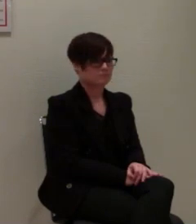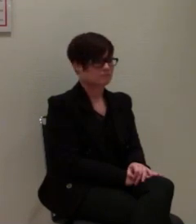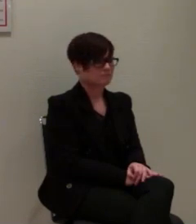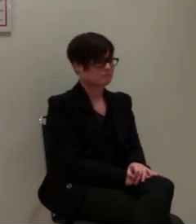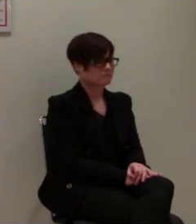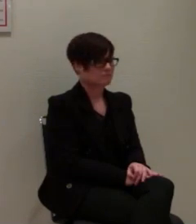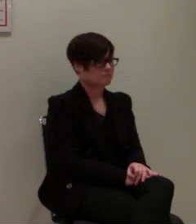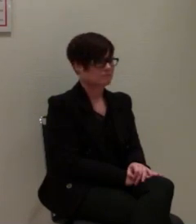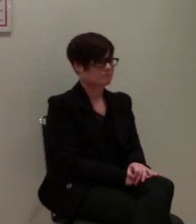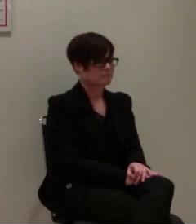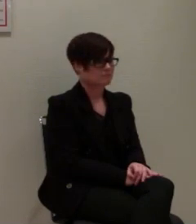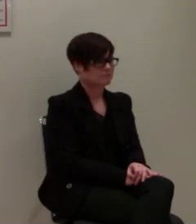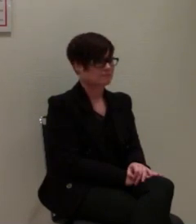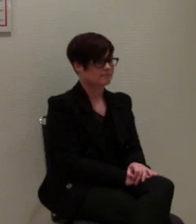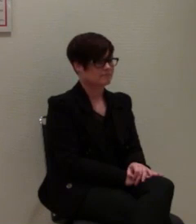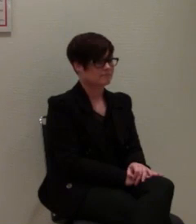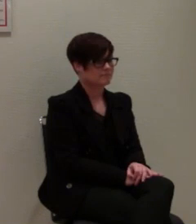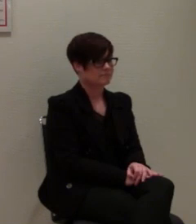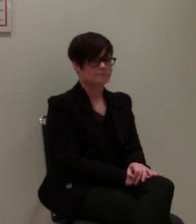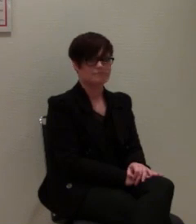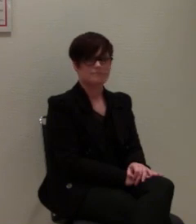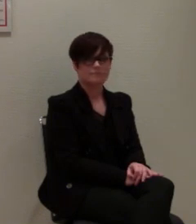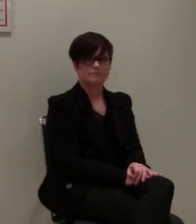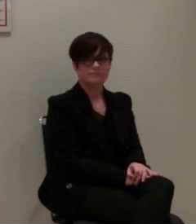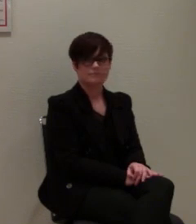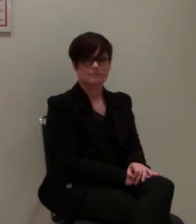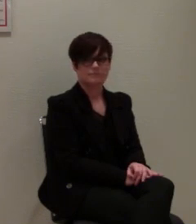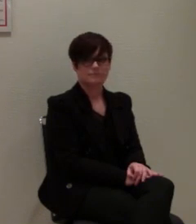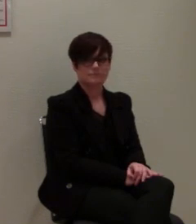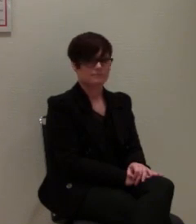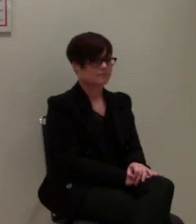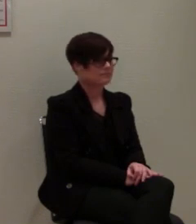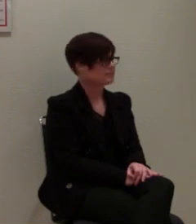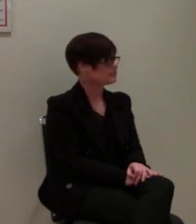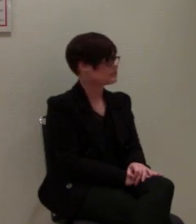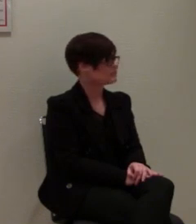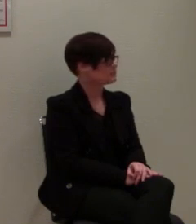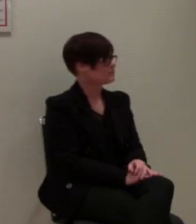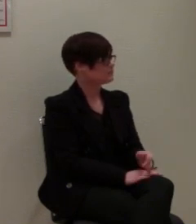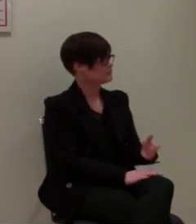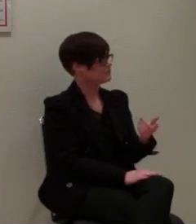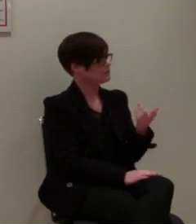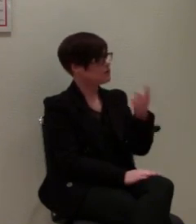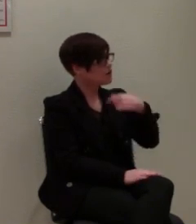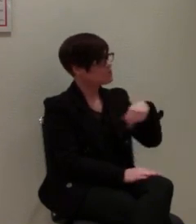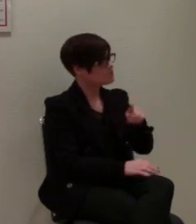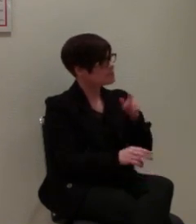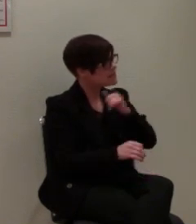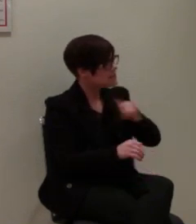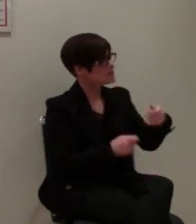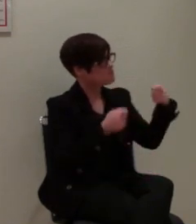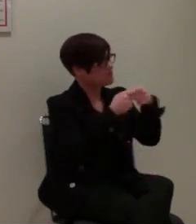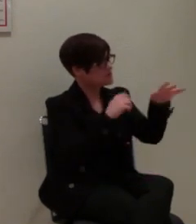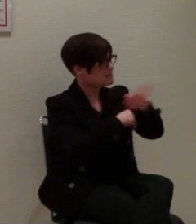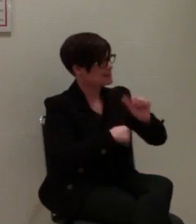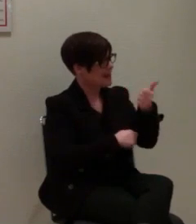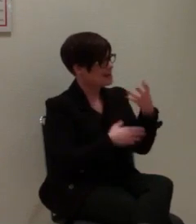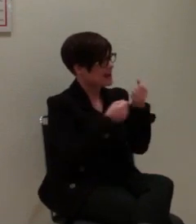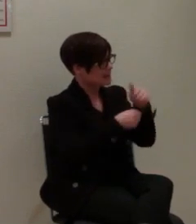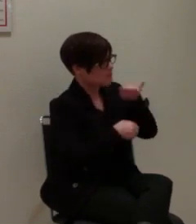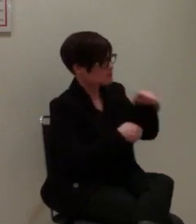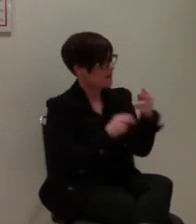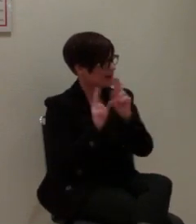Ich glaube, wir sind den richtigen Weg gegangen. Wir haben jedem Bundesland einen Rettungswagen geschenkt. Und das nicht